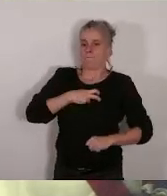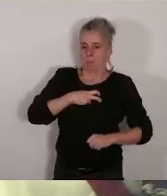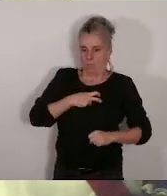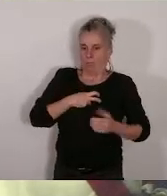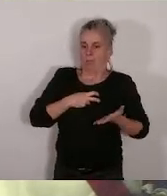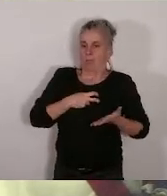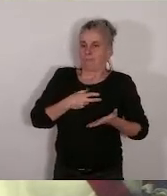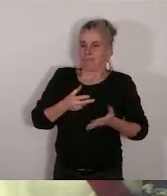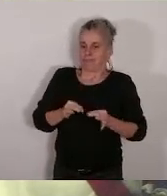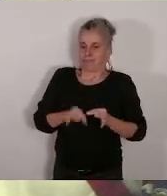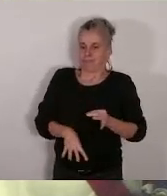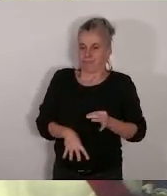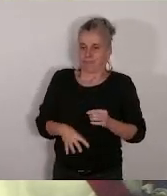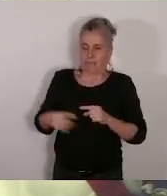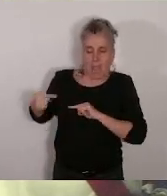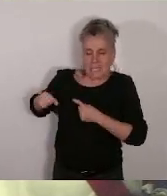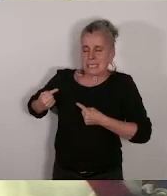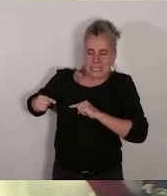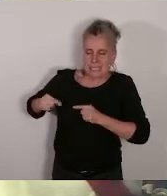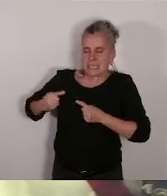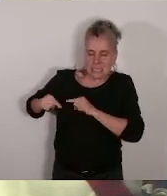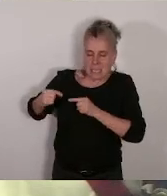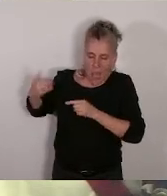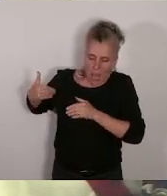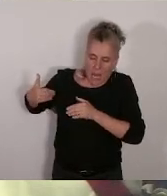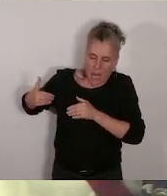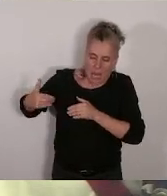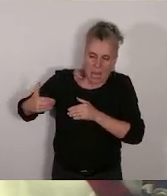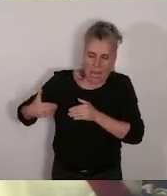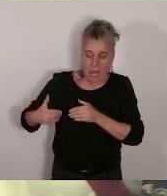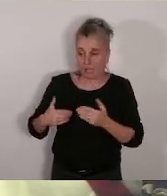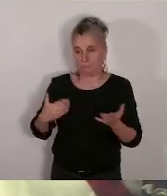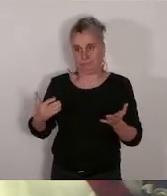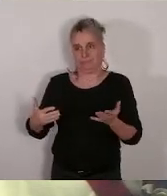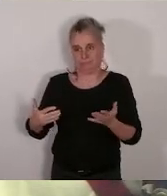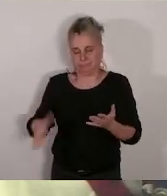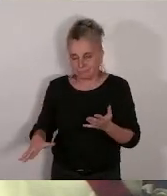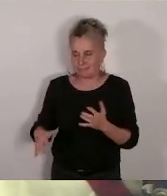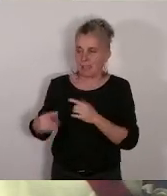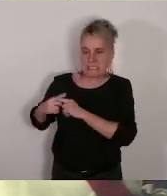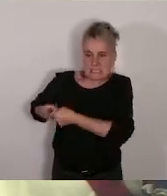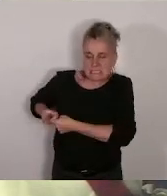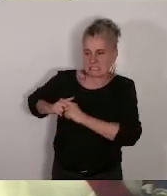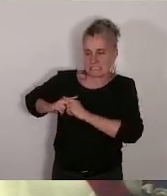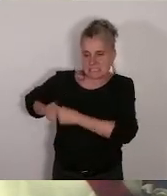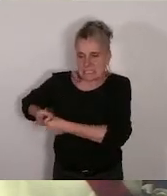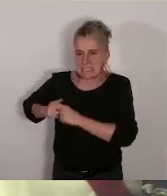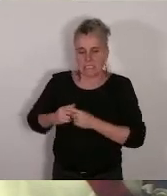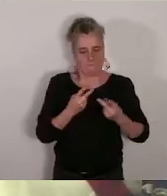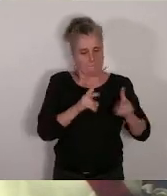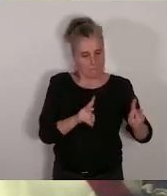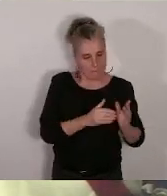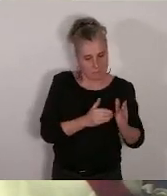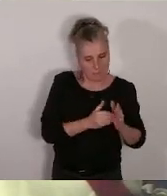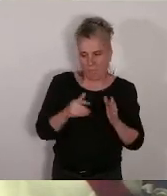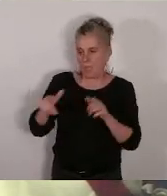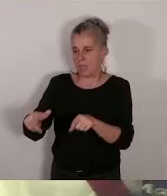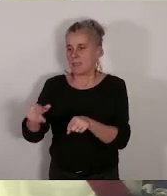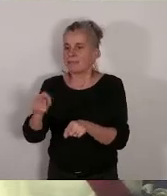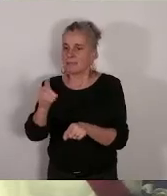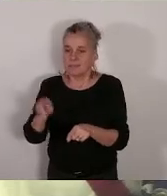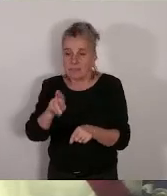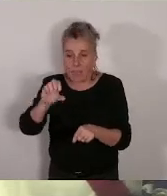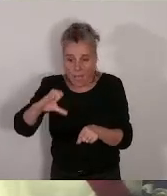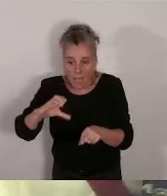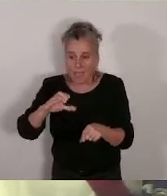épineux, long, et qui a donné lieu à de nombreuses négociations entre la ville, la DRAC, la préfecture et l'État,